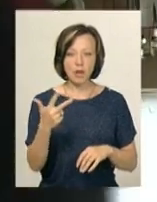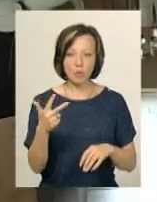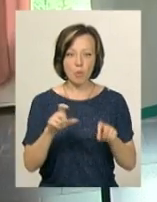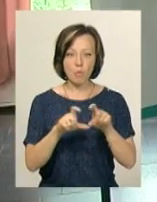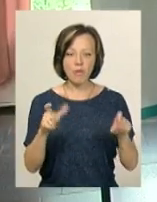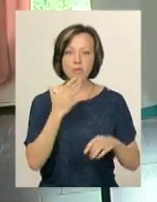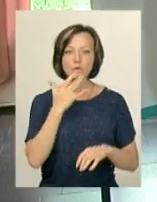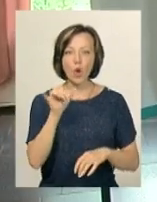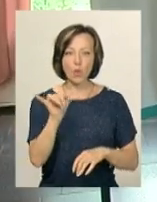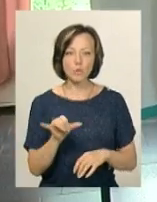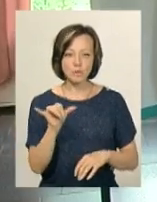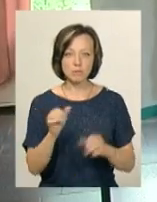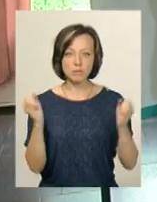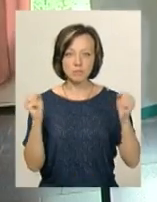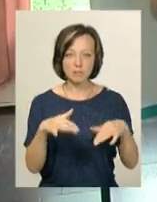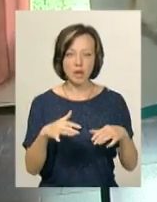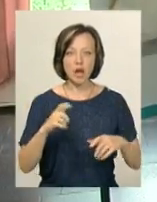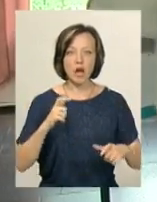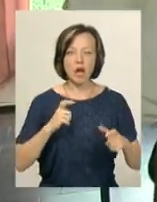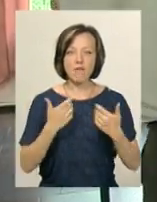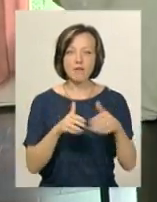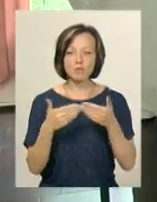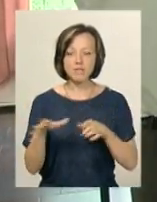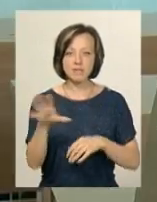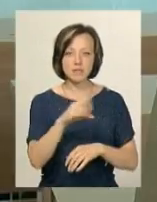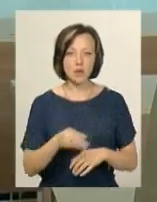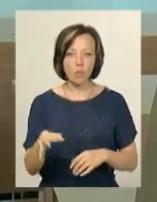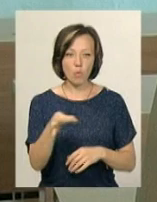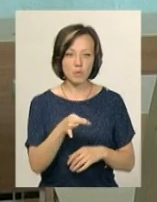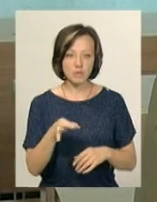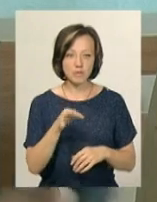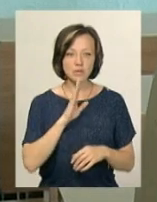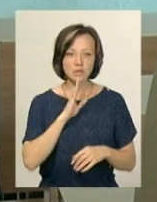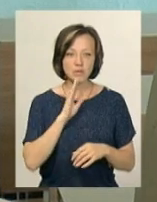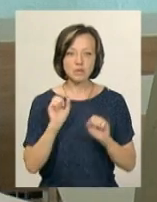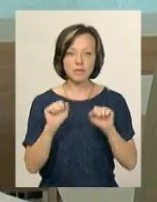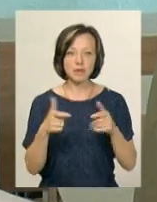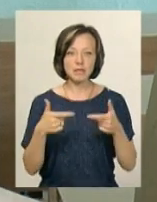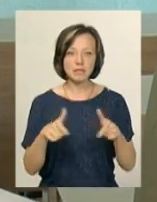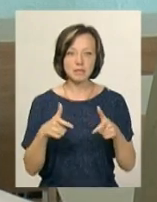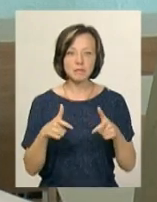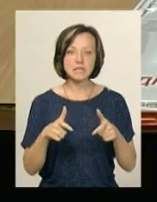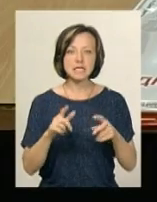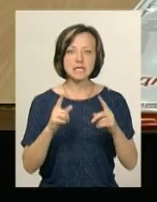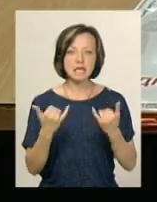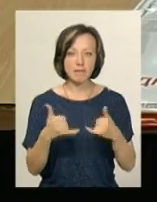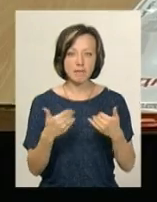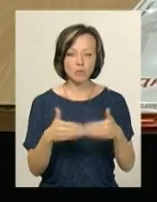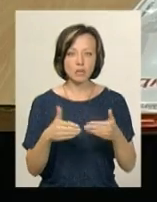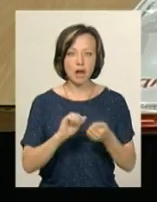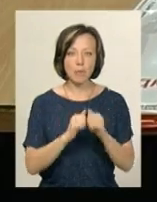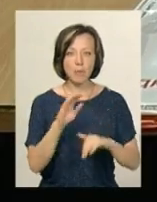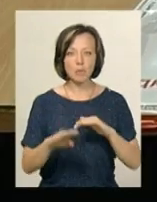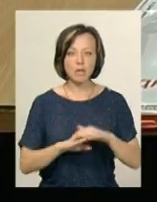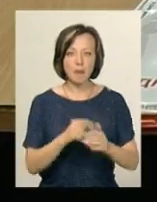національного університету з'їхалися абітурієнти з усієї області. Олена Гураїльська, яка складатиме іспит з хімії, випускниця Кам'янець